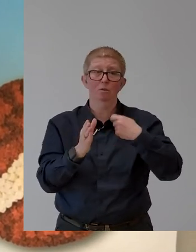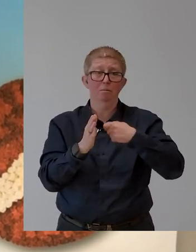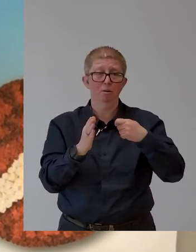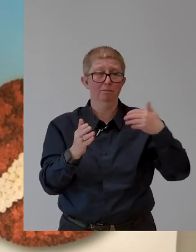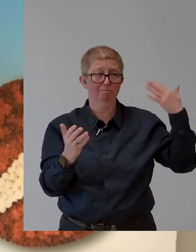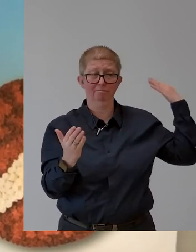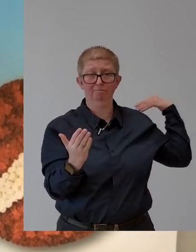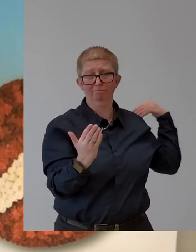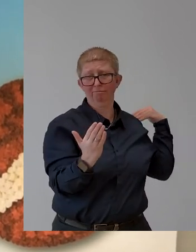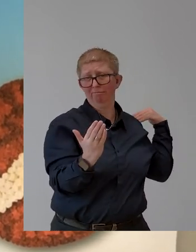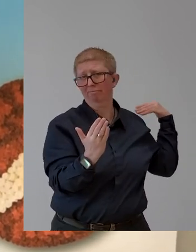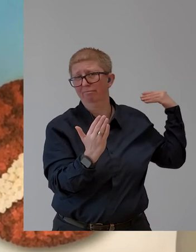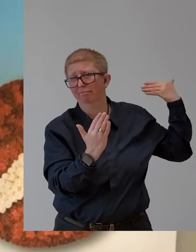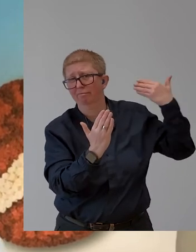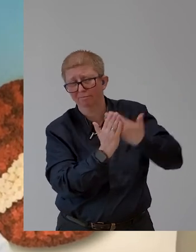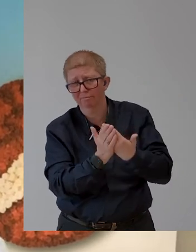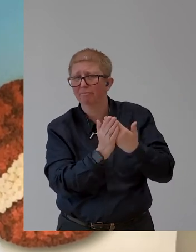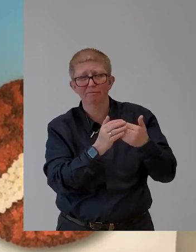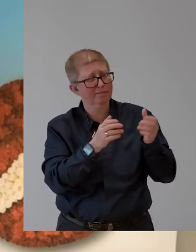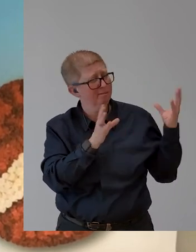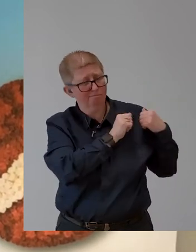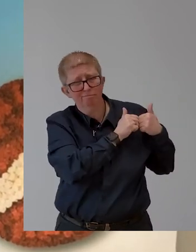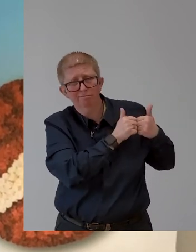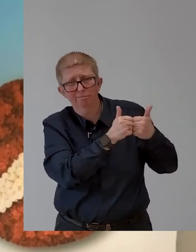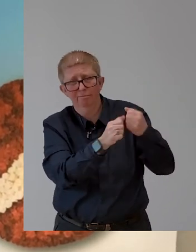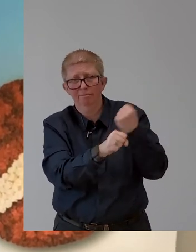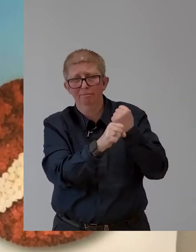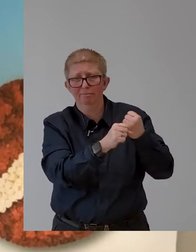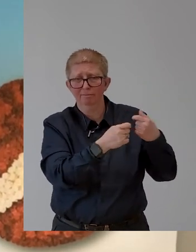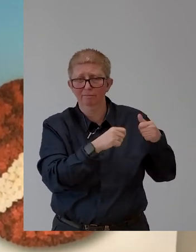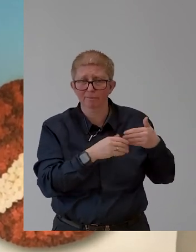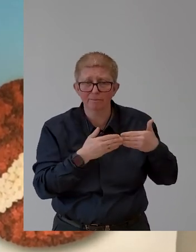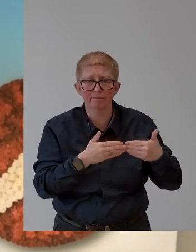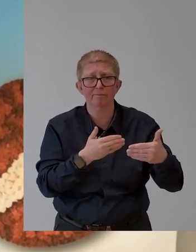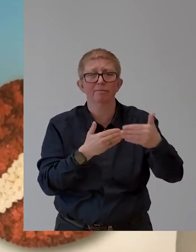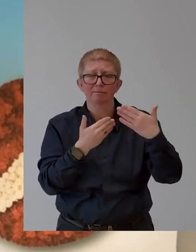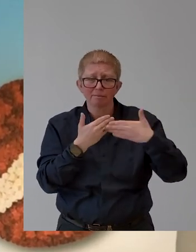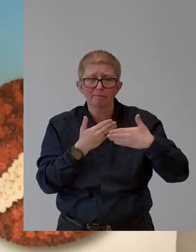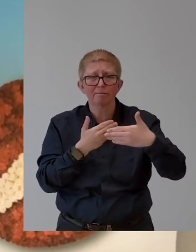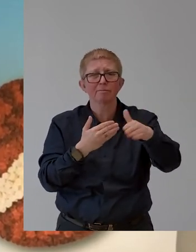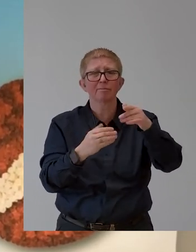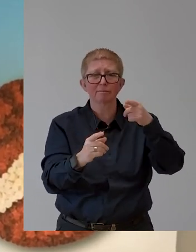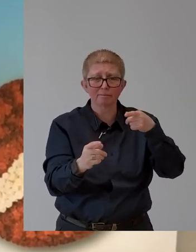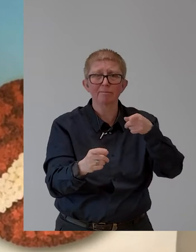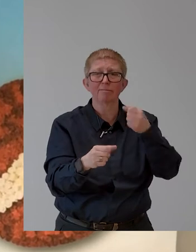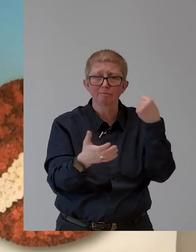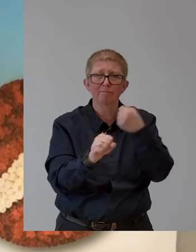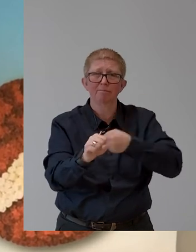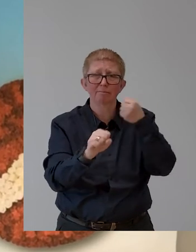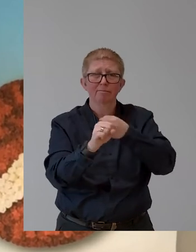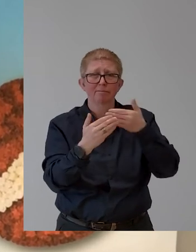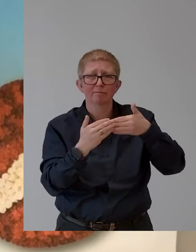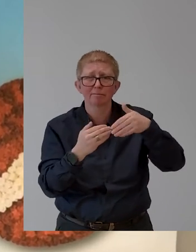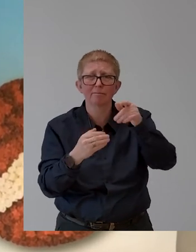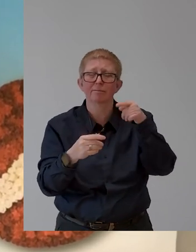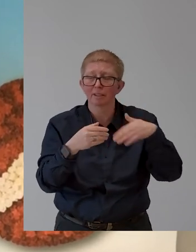we will continue to work to make our society more inclusive and barrier